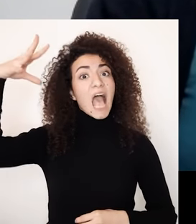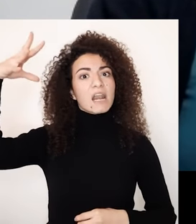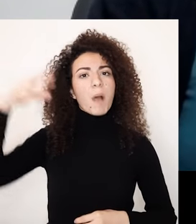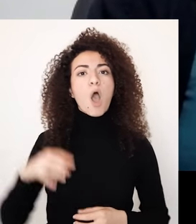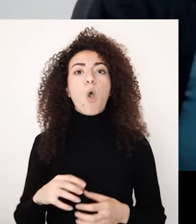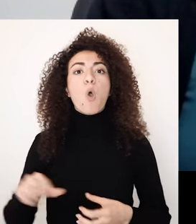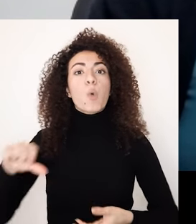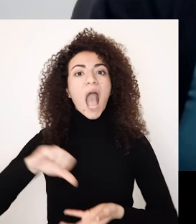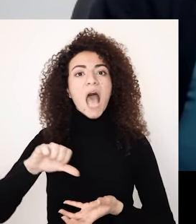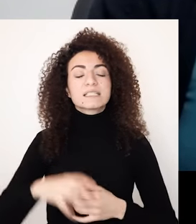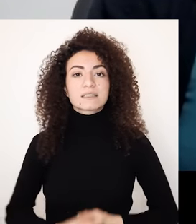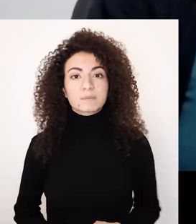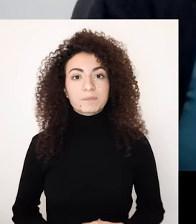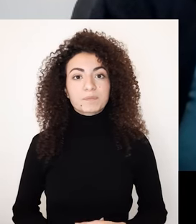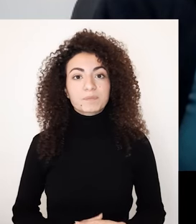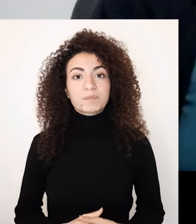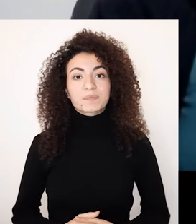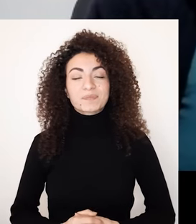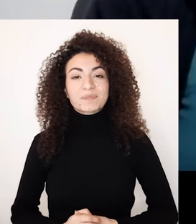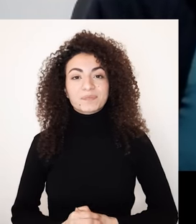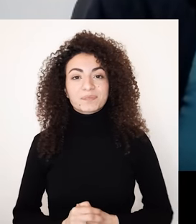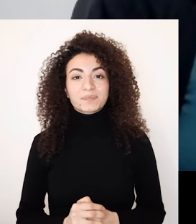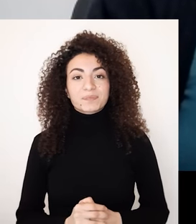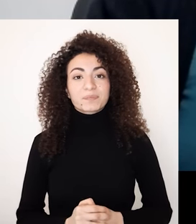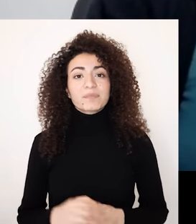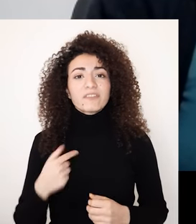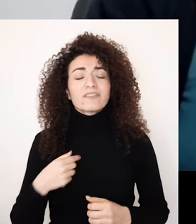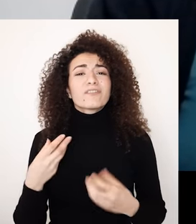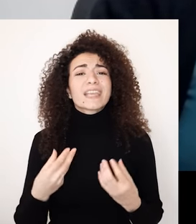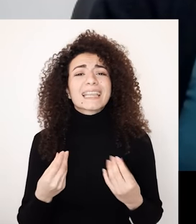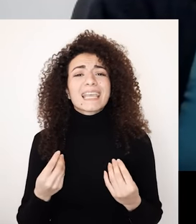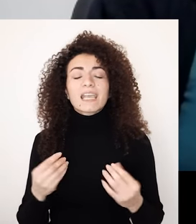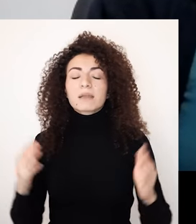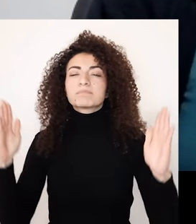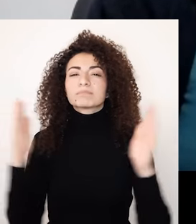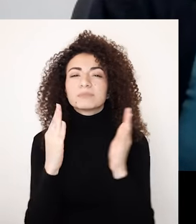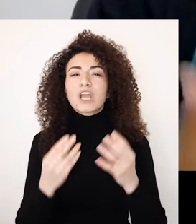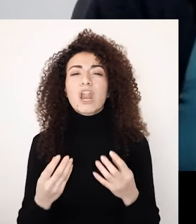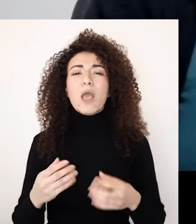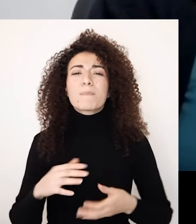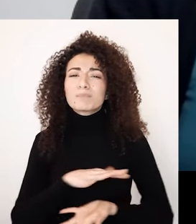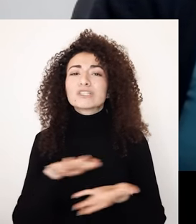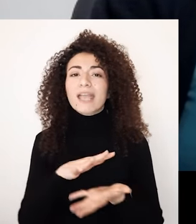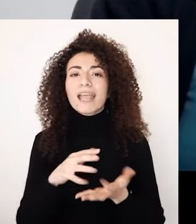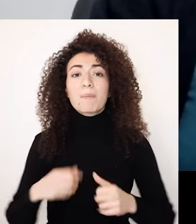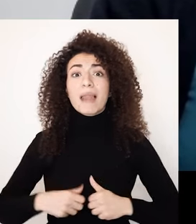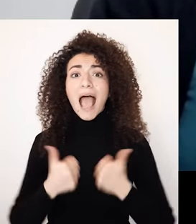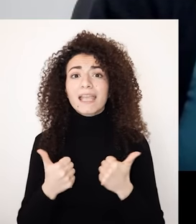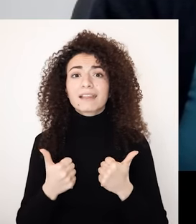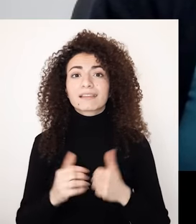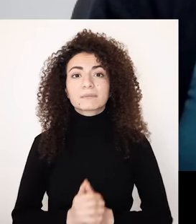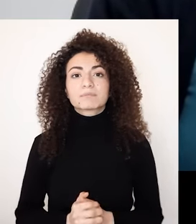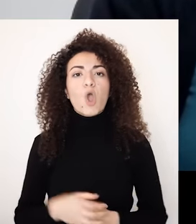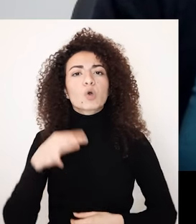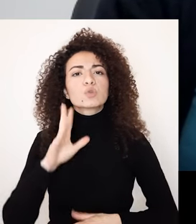نقرأ عشفيف لكن لا نسمع عن جملة واحدة الصعوبة التي تعرضتها في جيلة الحياة هي